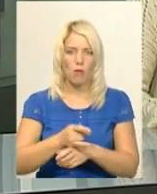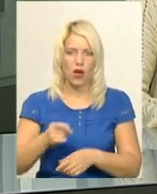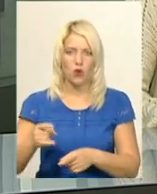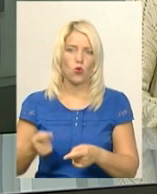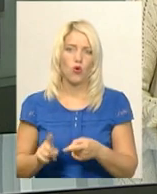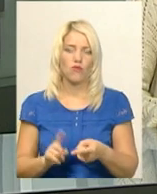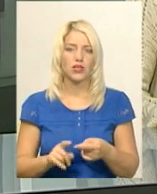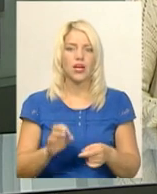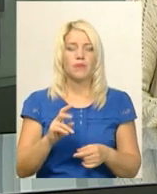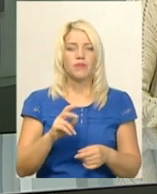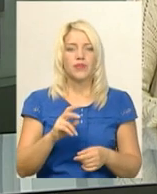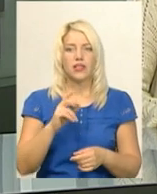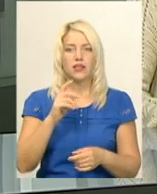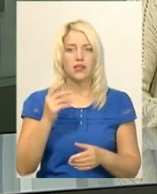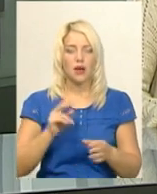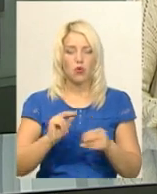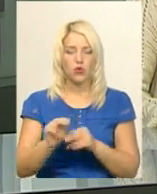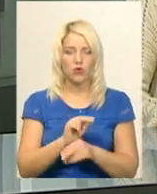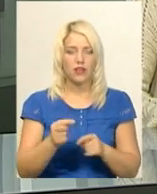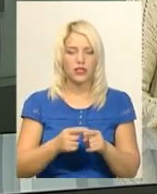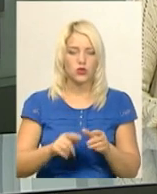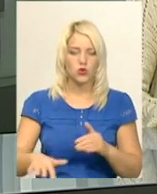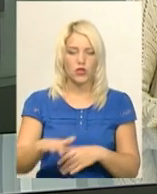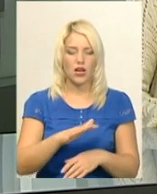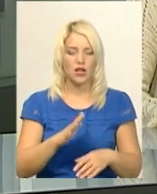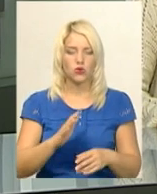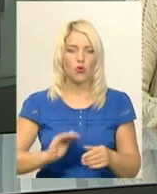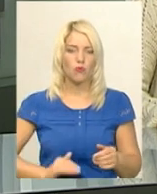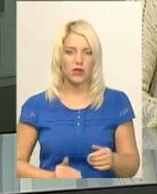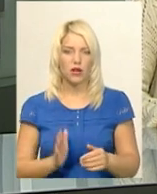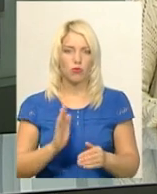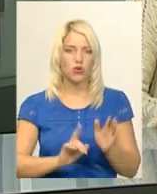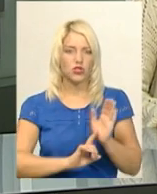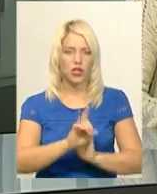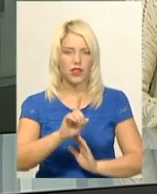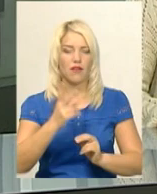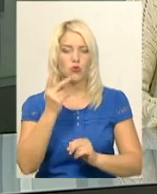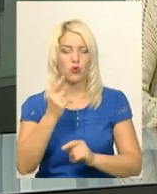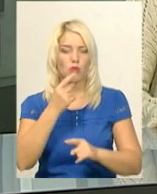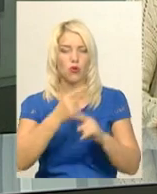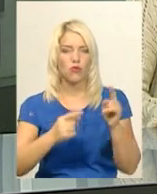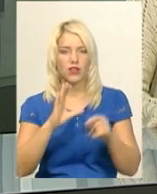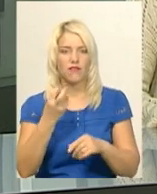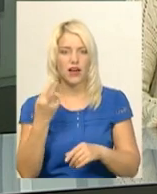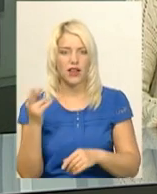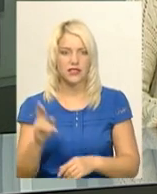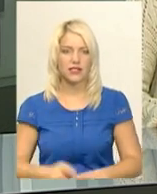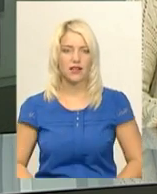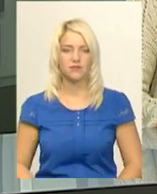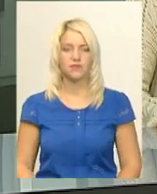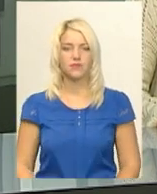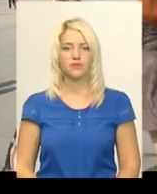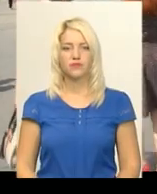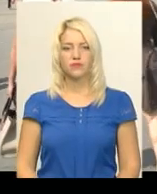Хмельницької міської ради Василя Новачка, ремонтувати цю ділянку підрядник почне у другій половині вересня. Анастасія Збродова далі.